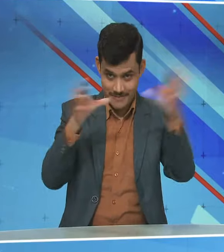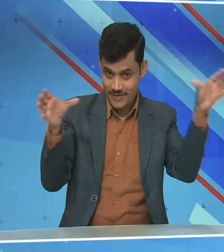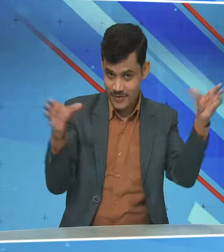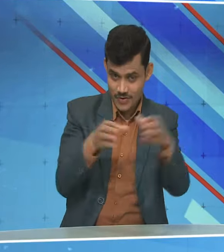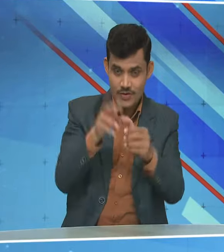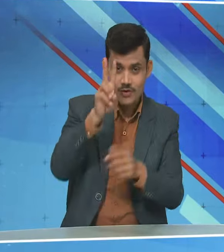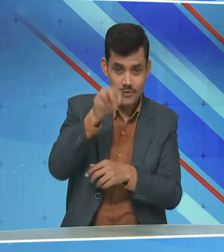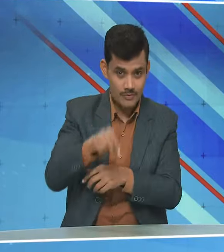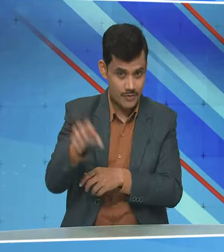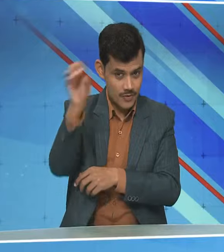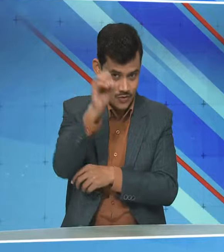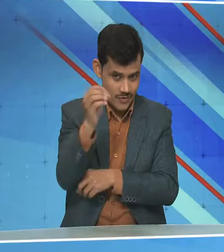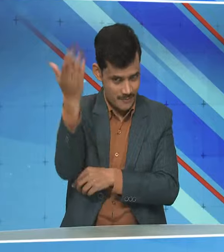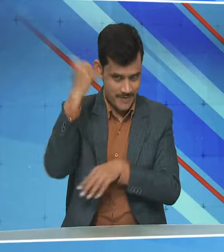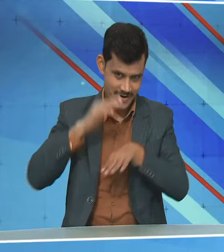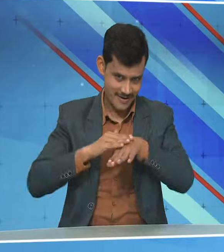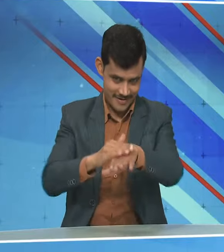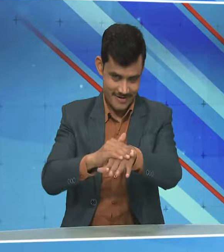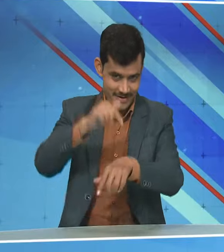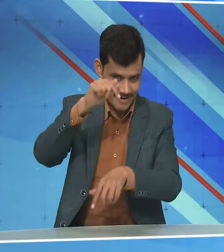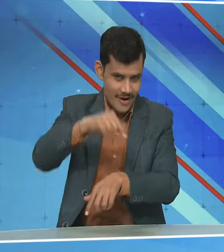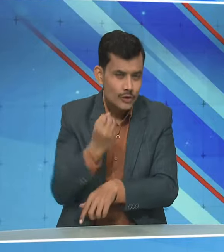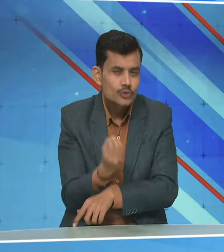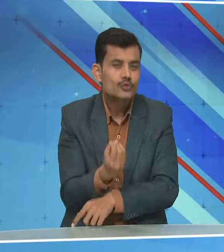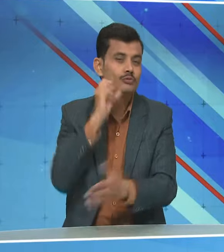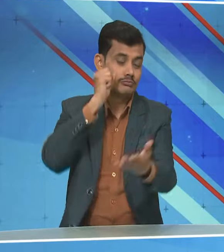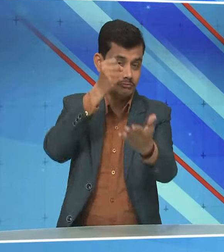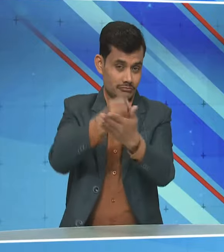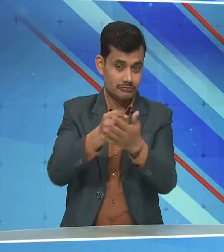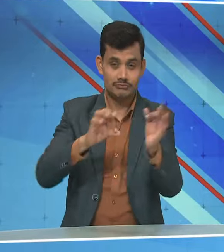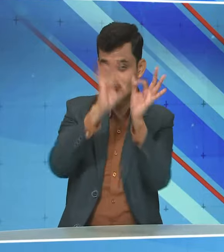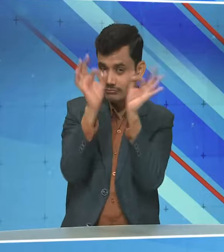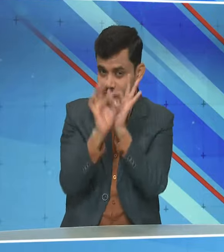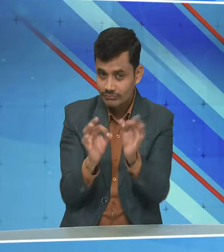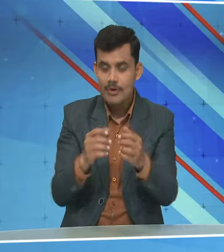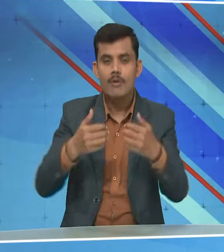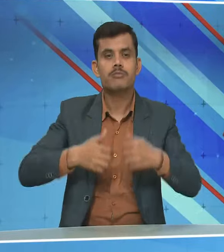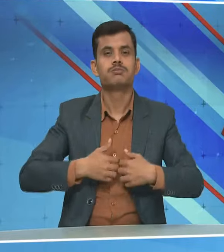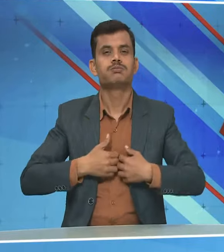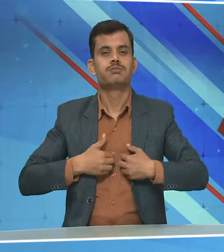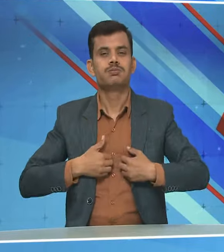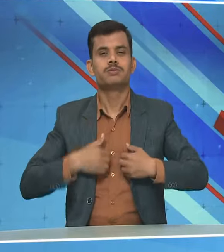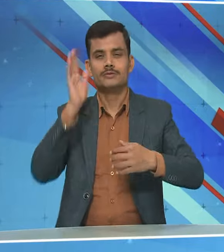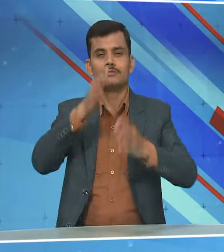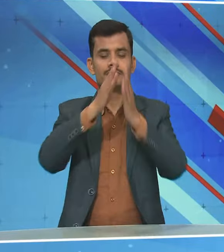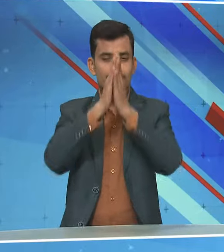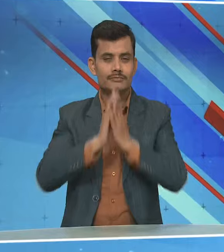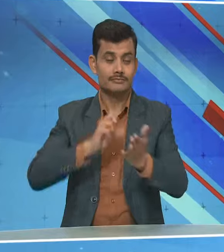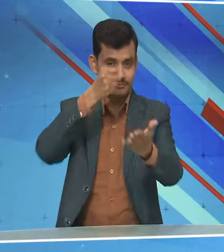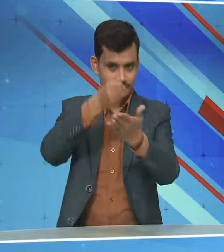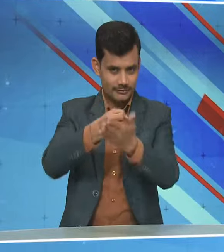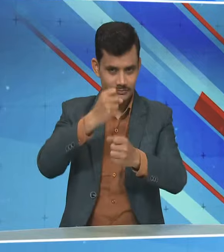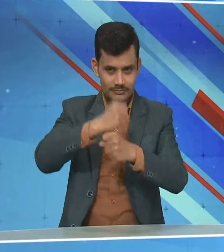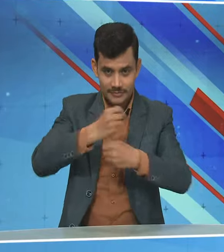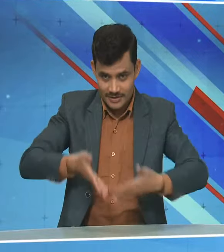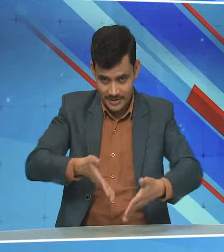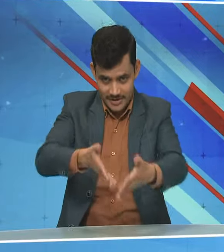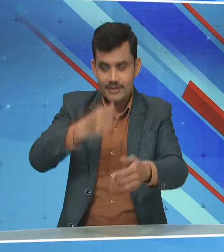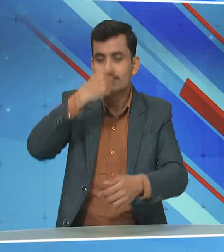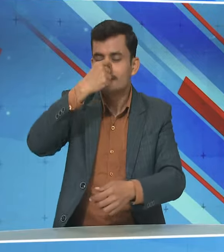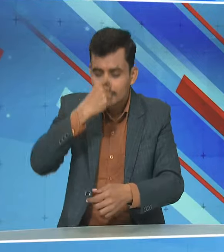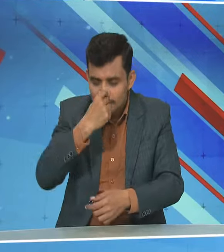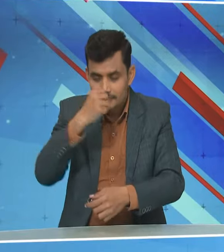सुट्स नाया था अज सुबह आंड एइ इटार सिदा हनमान गाड में अ पुरा